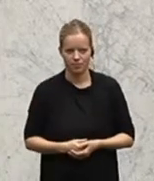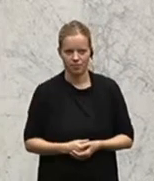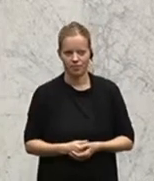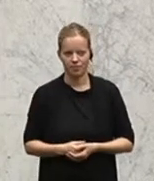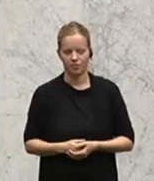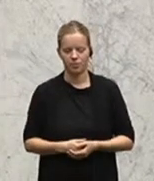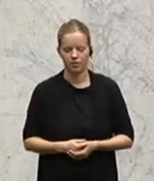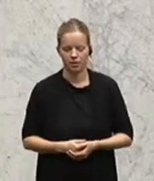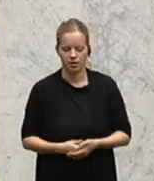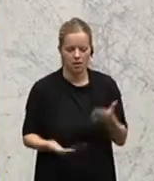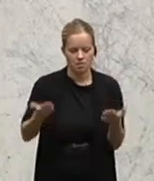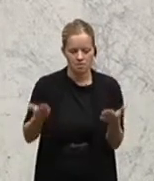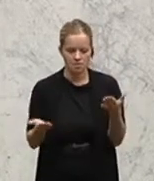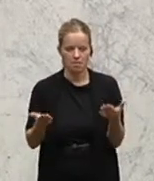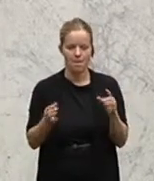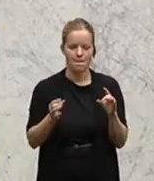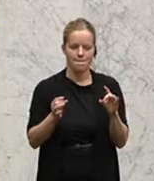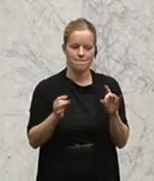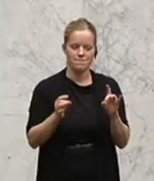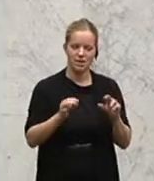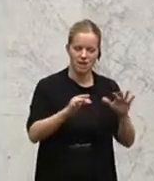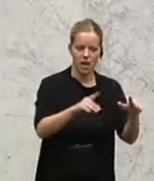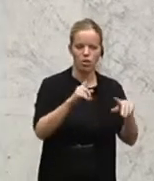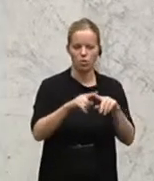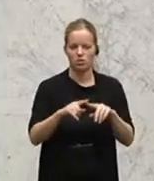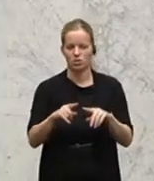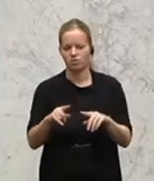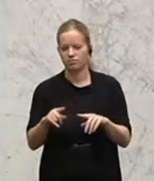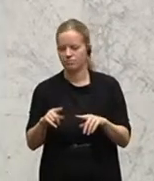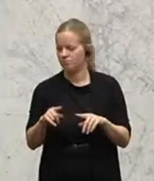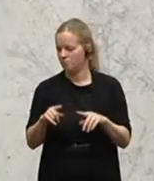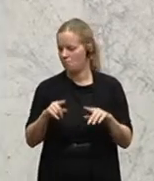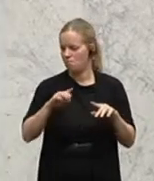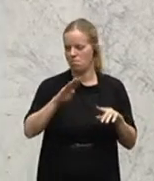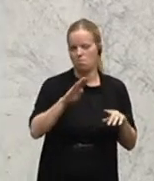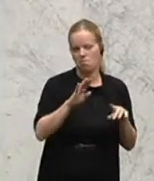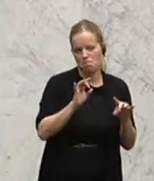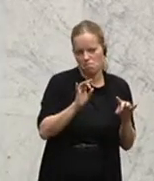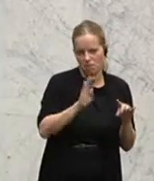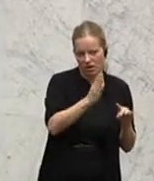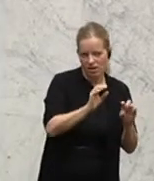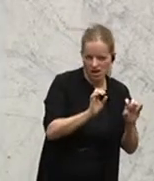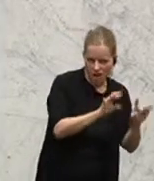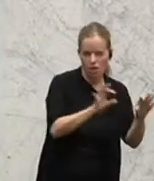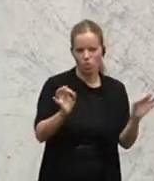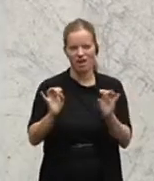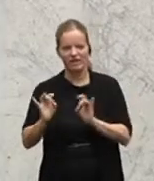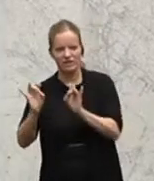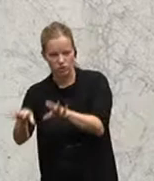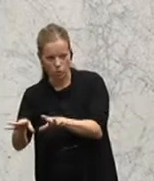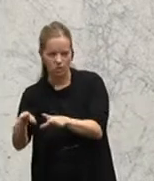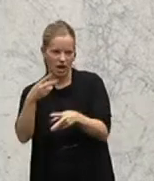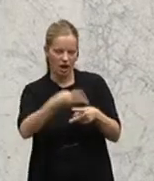der Differenzierung zwischen bakterieller und Infektionserkrankungen erleichtern könnte.